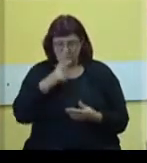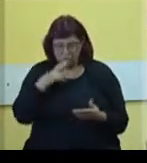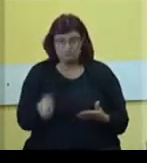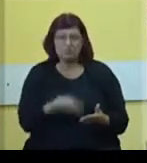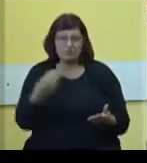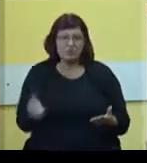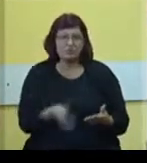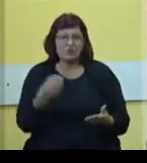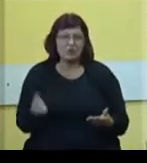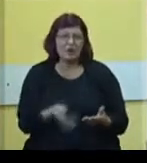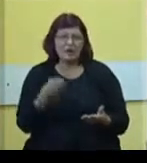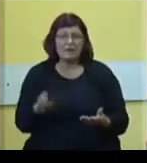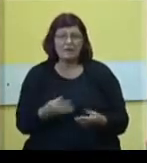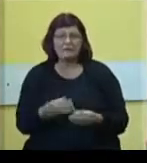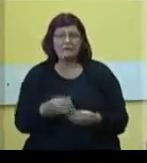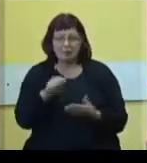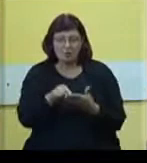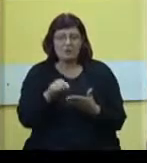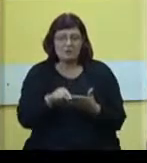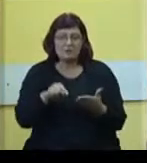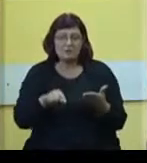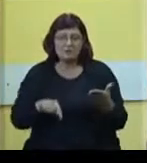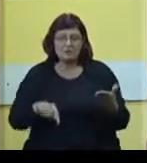tumačimo stavku po stavku,